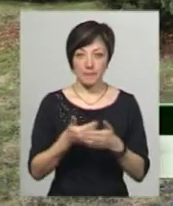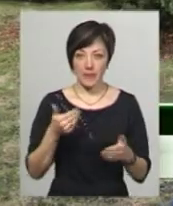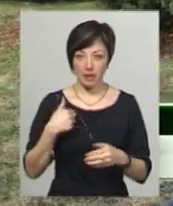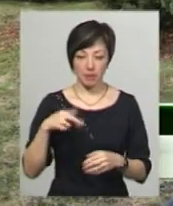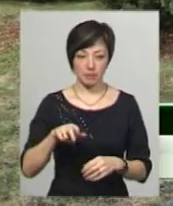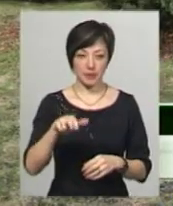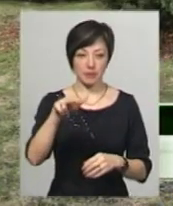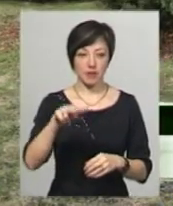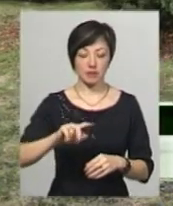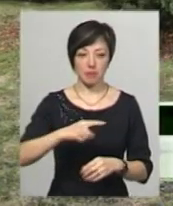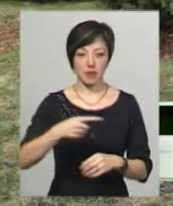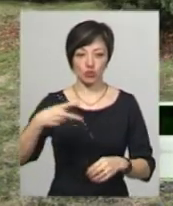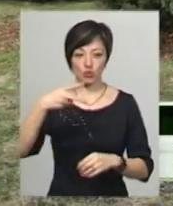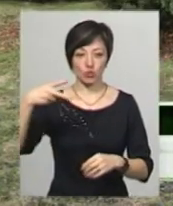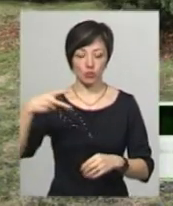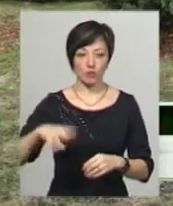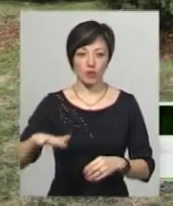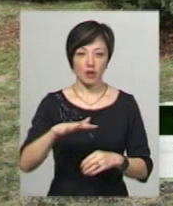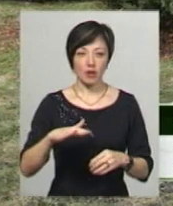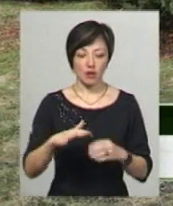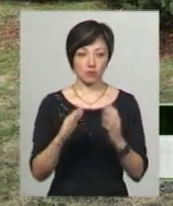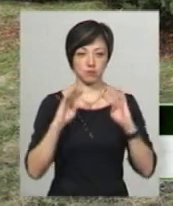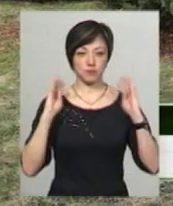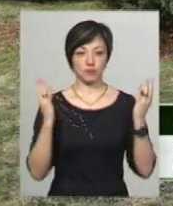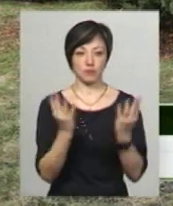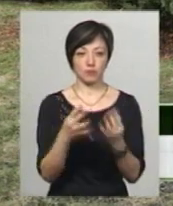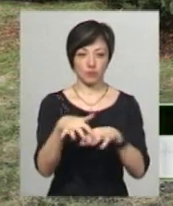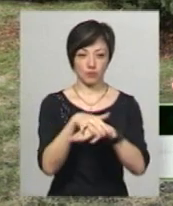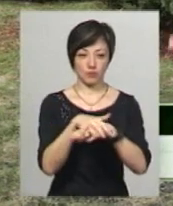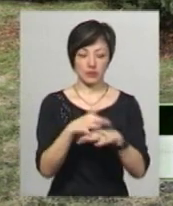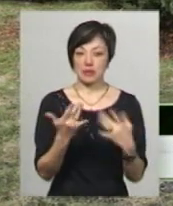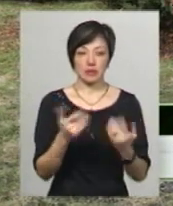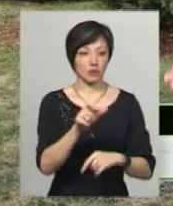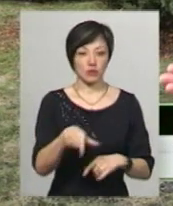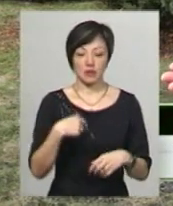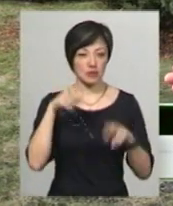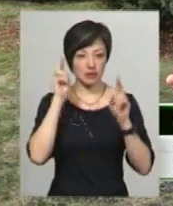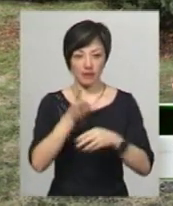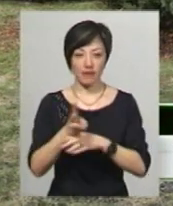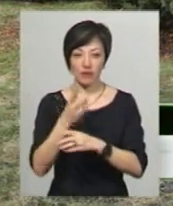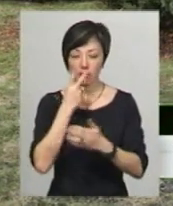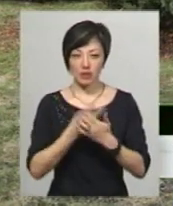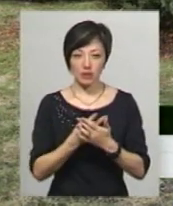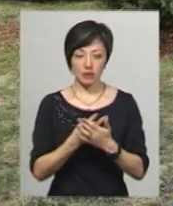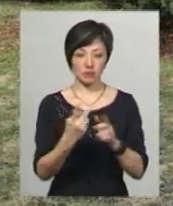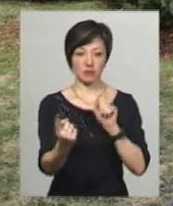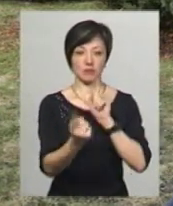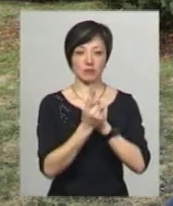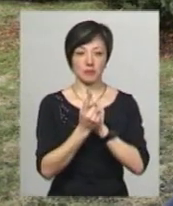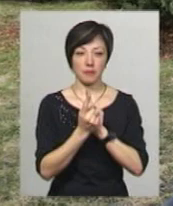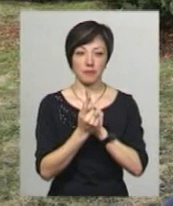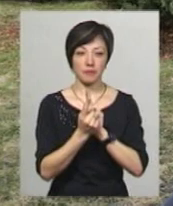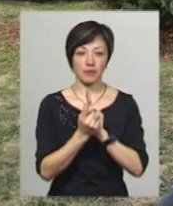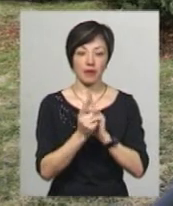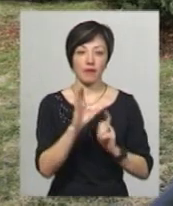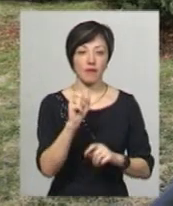на цю площадку між першим і другим портом, між нами стоїть талпа, я навіть не знаю, скільки це було осіб, може на відео це буде видно. Лоб в лоб до мене підходить